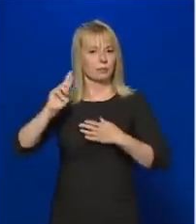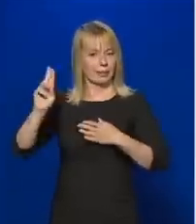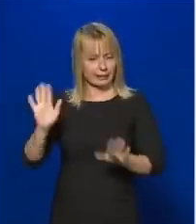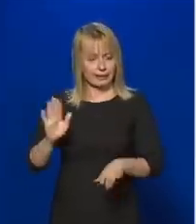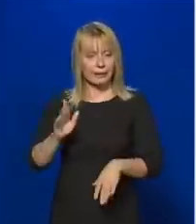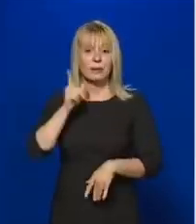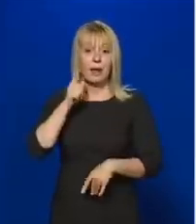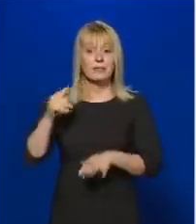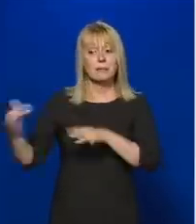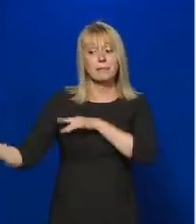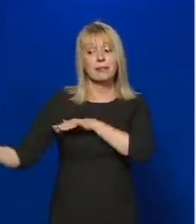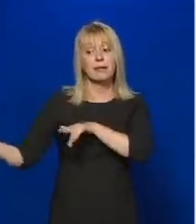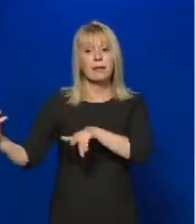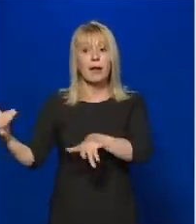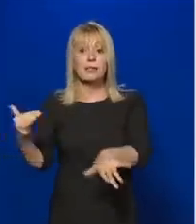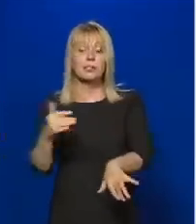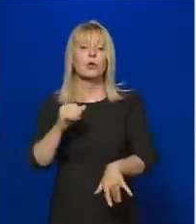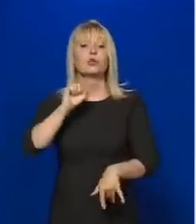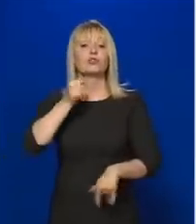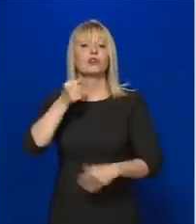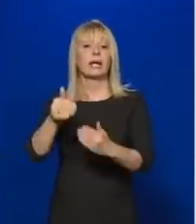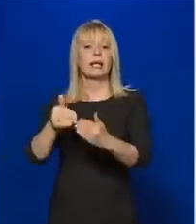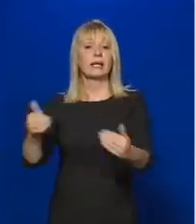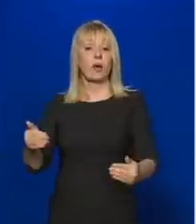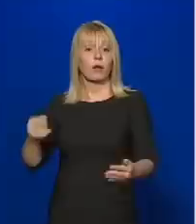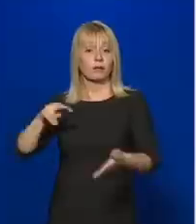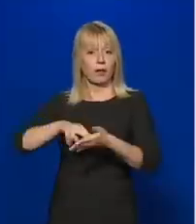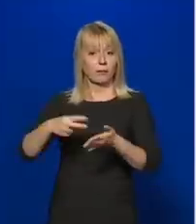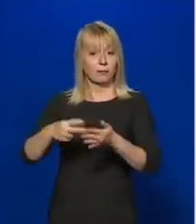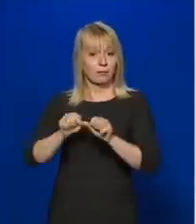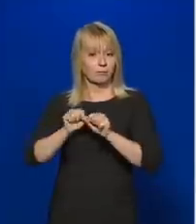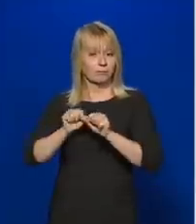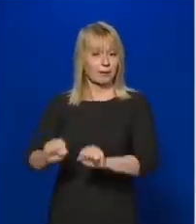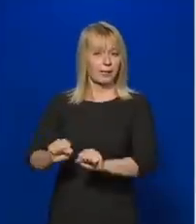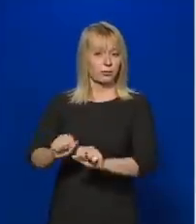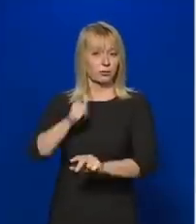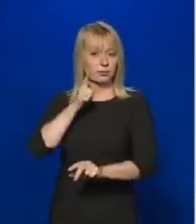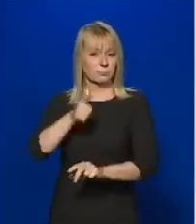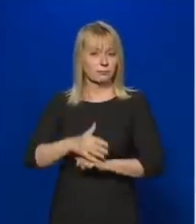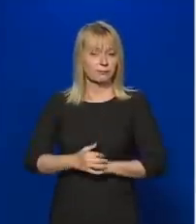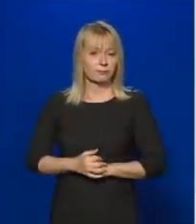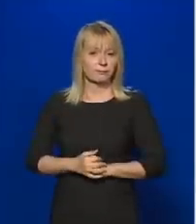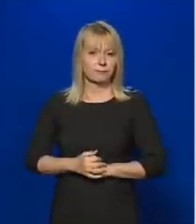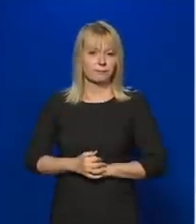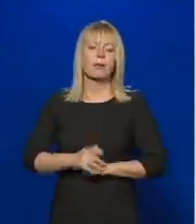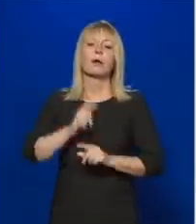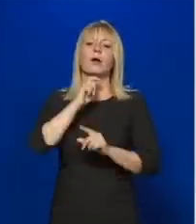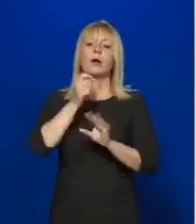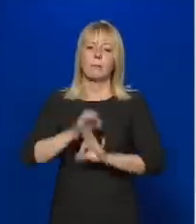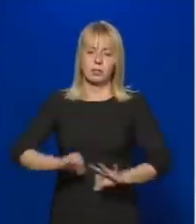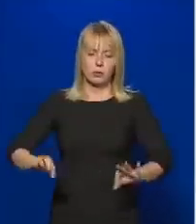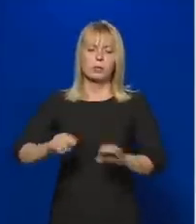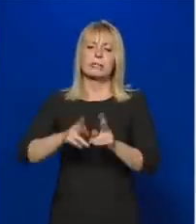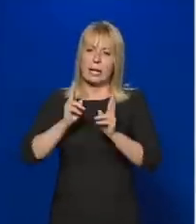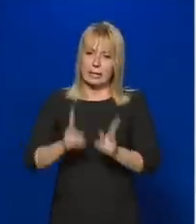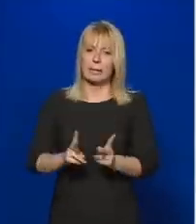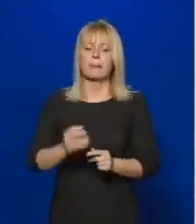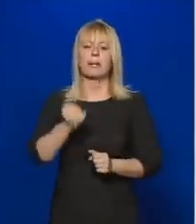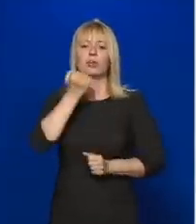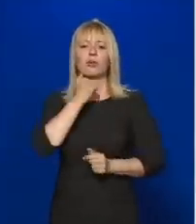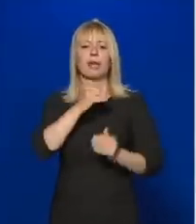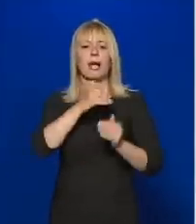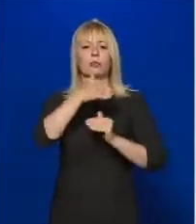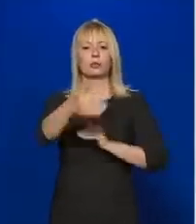Tervezi a kormány a sengeni határ megerősítését. Magyarország kész és képes is a saját külső határait